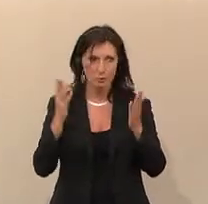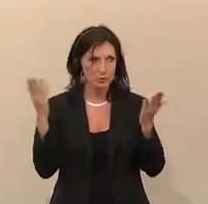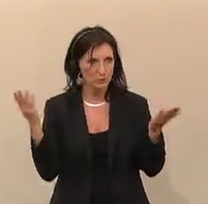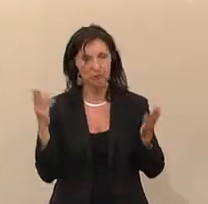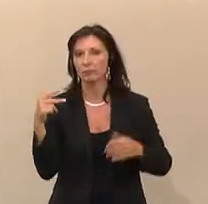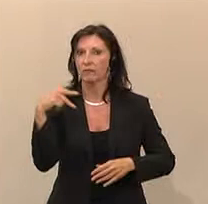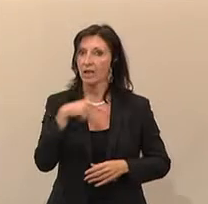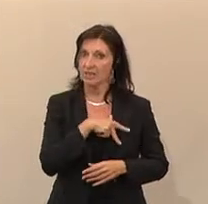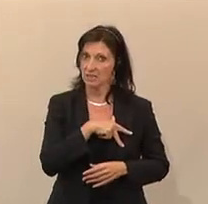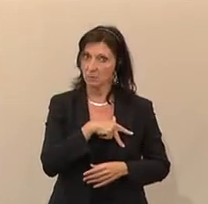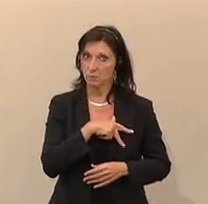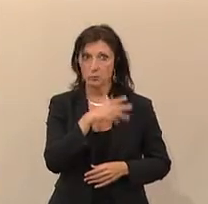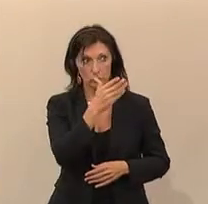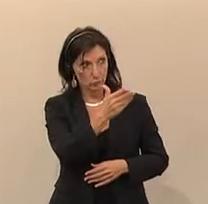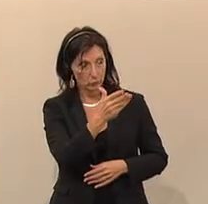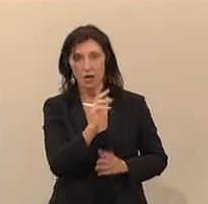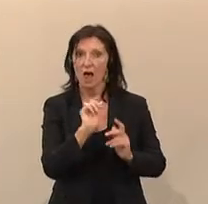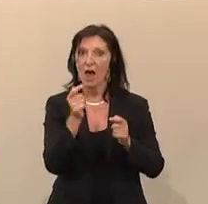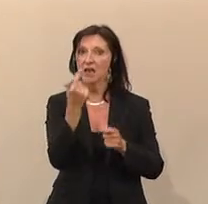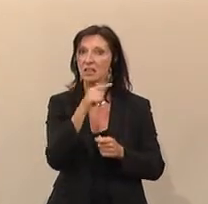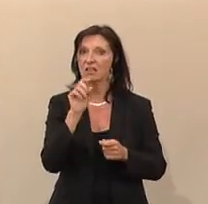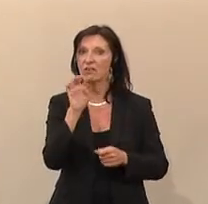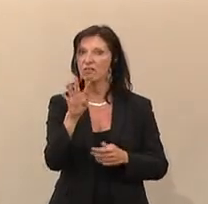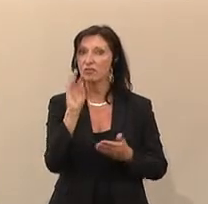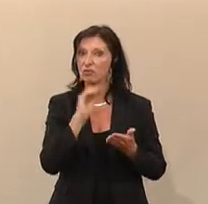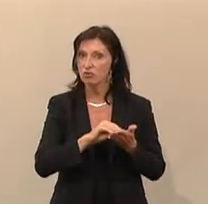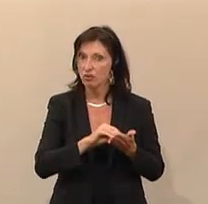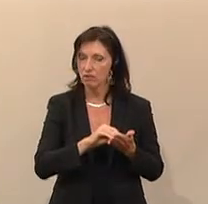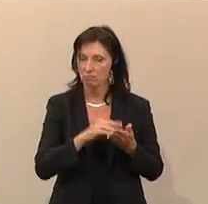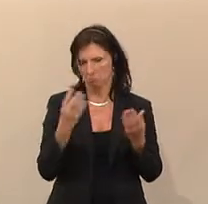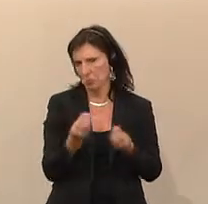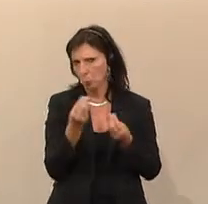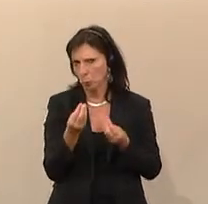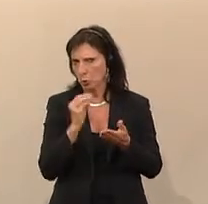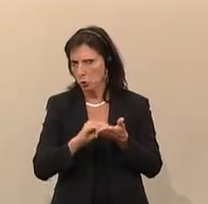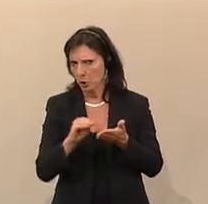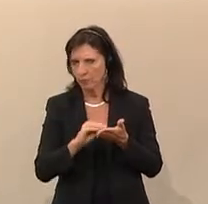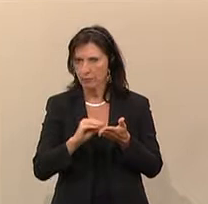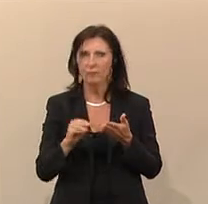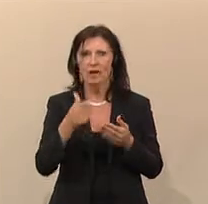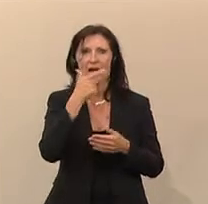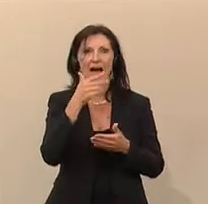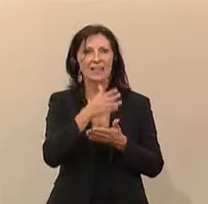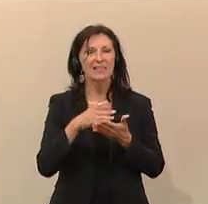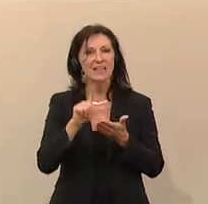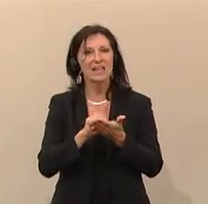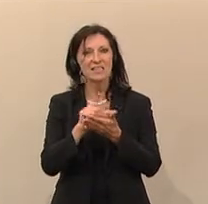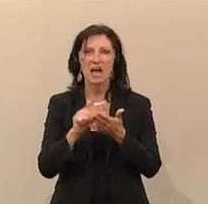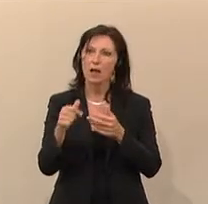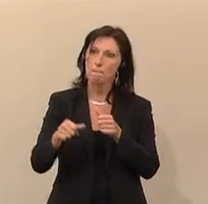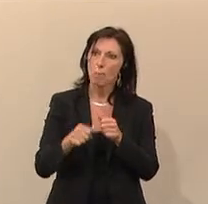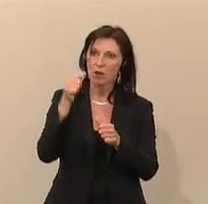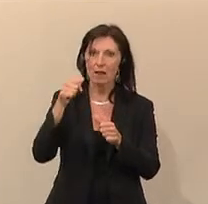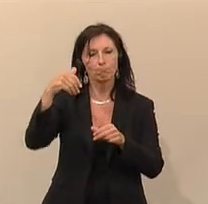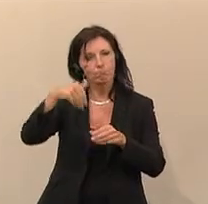die SPÖ schreibt in ihrem Antrag 214 in ihrer Begründung, das Modell der Altersteilzeit ist ein